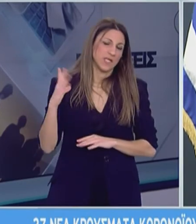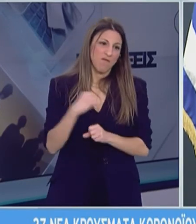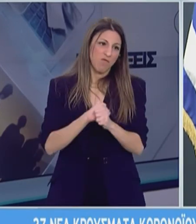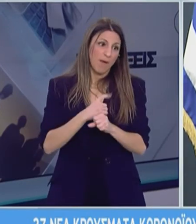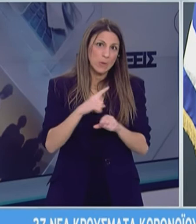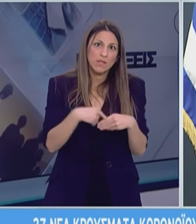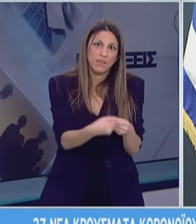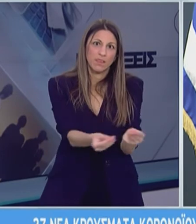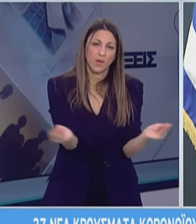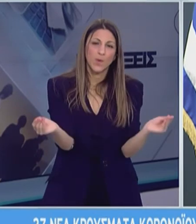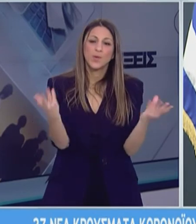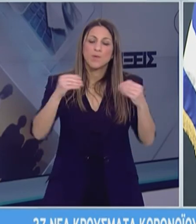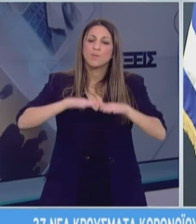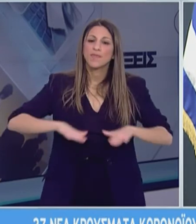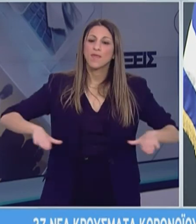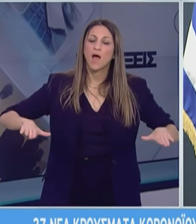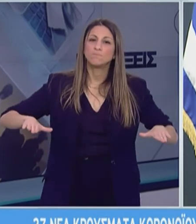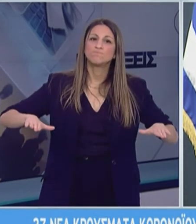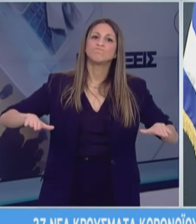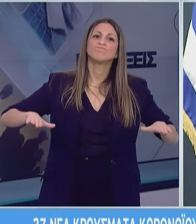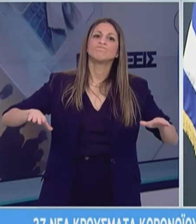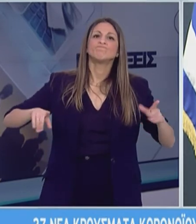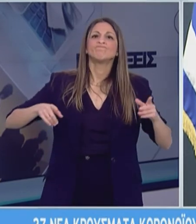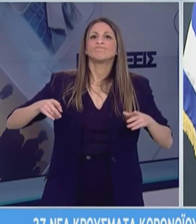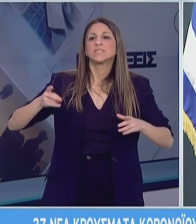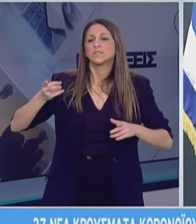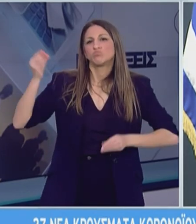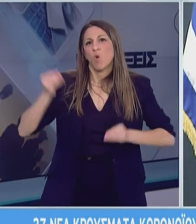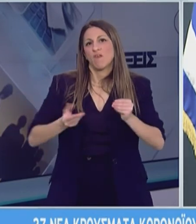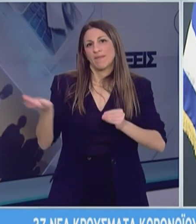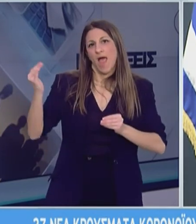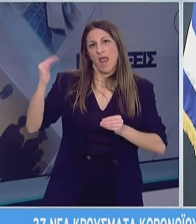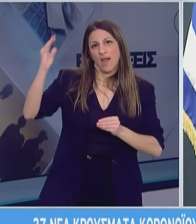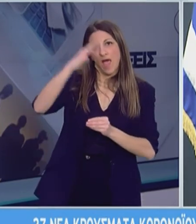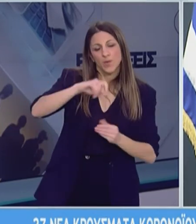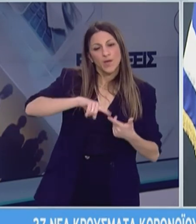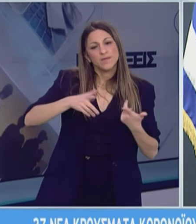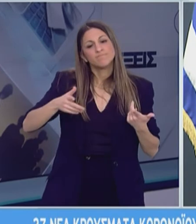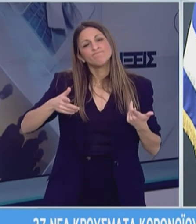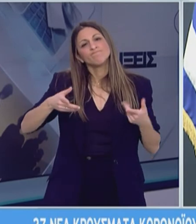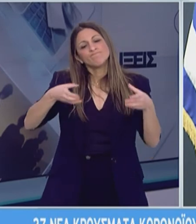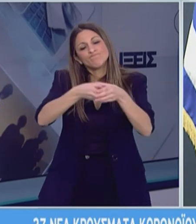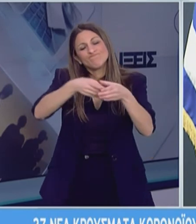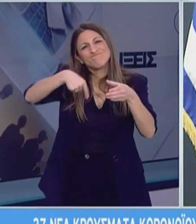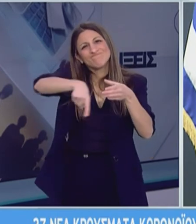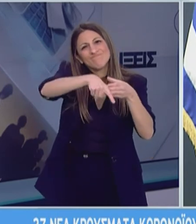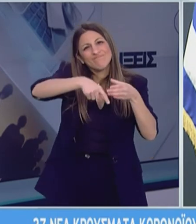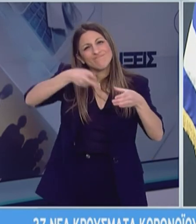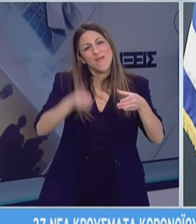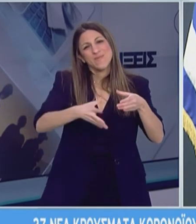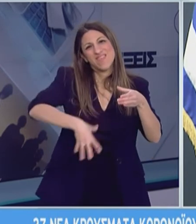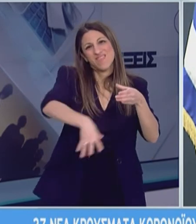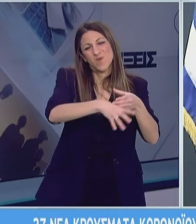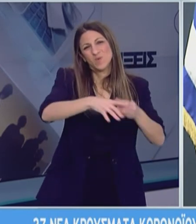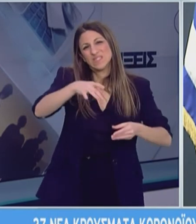παιδάκια. Αφορούν παιδάκια με ειδικούς παράγοντες κινδύνου, παιδάκια τα οποία ανοίγουν σε αυτό που ονομάζουμε ομάδα αυξημένου